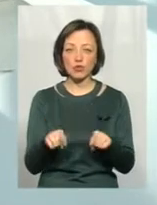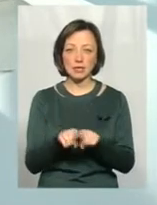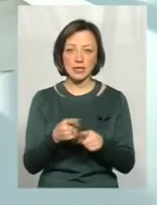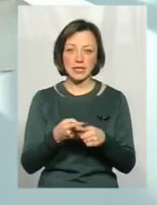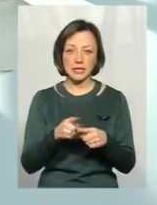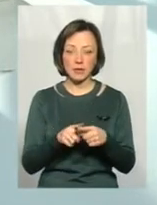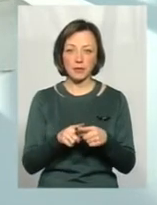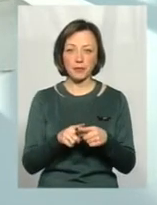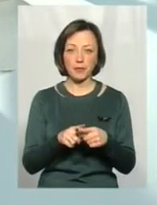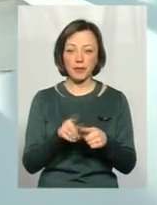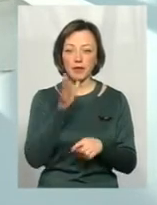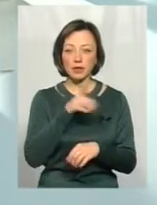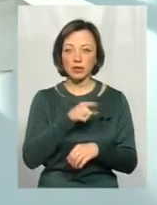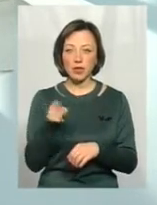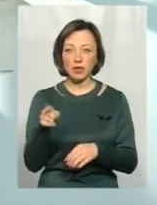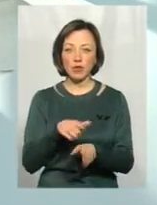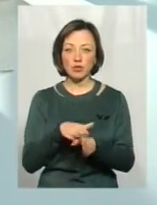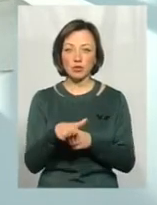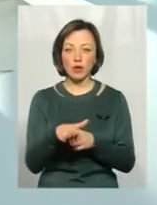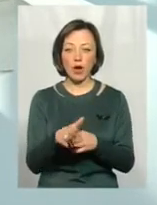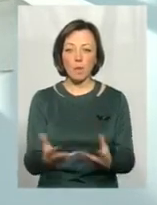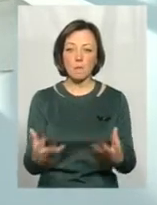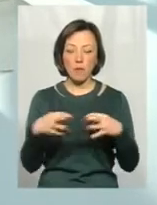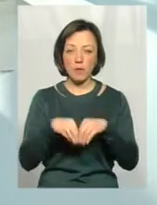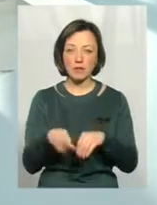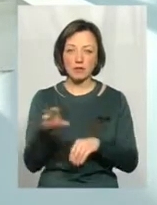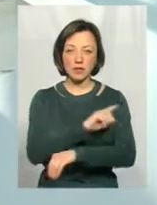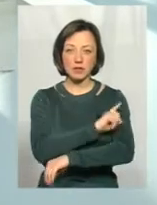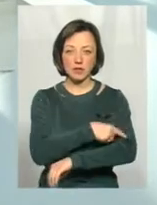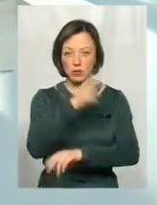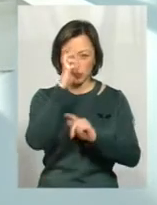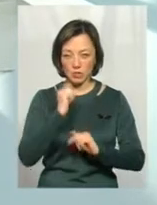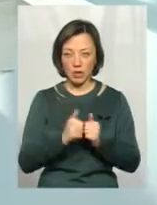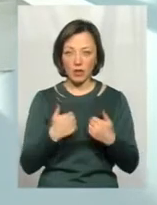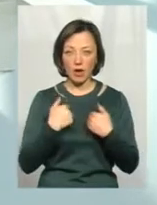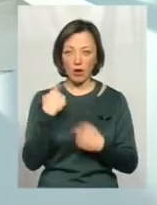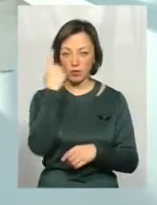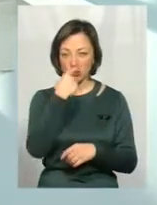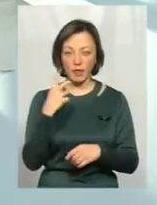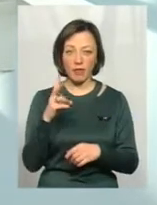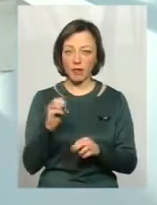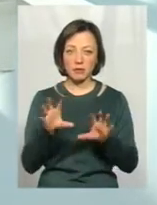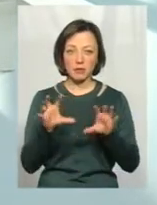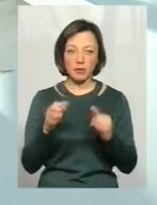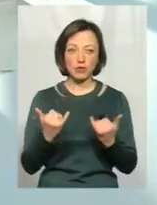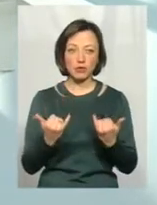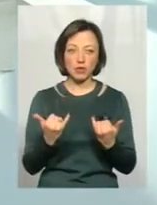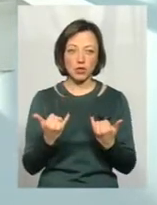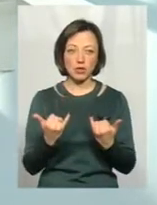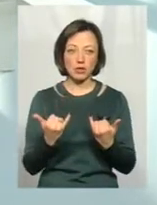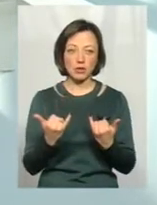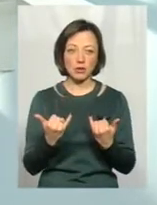це час для абсолютної мобілізації усіх сил держави. Я особисто не сприймаю сучасних